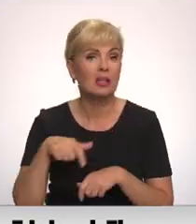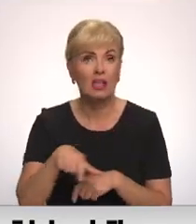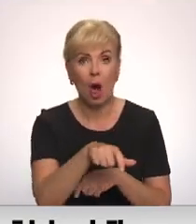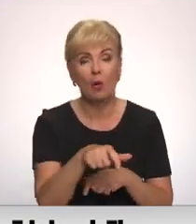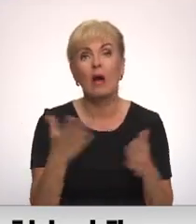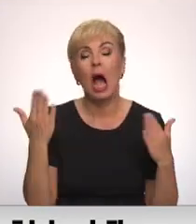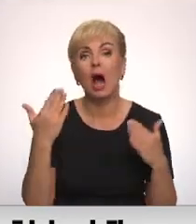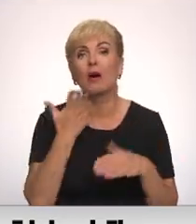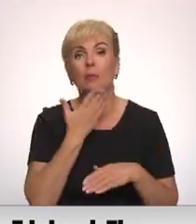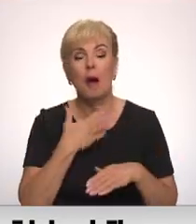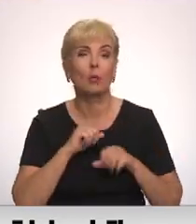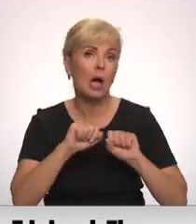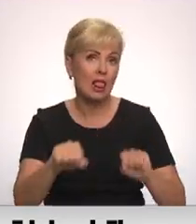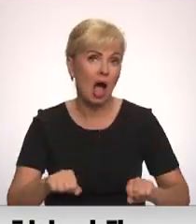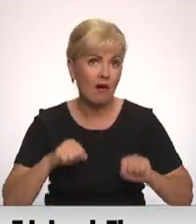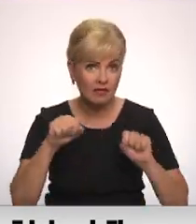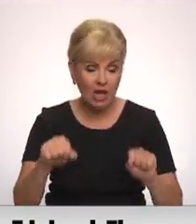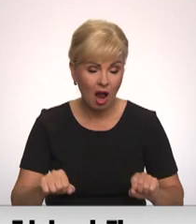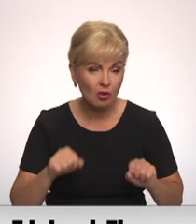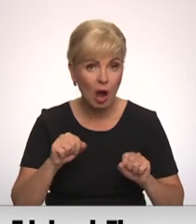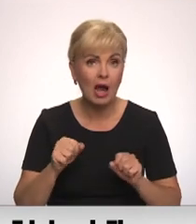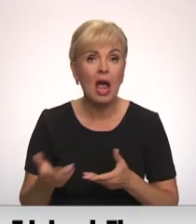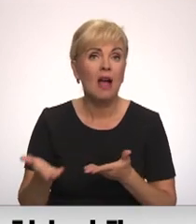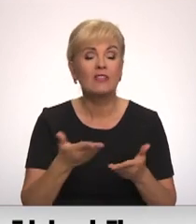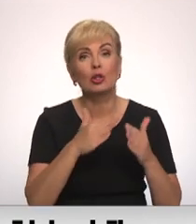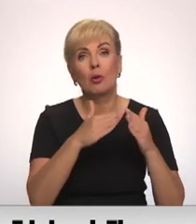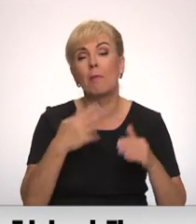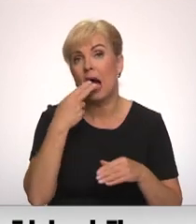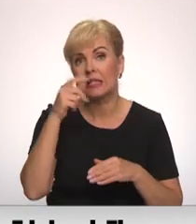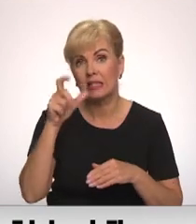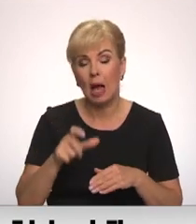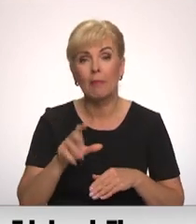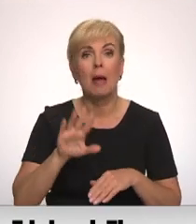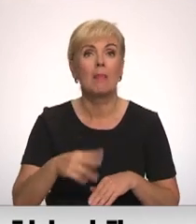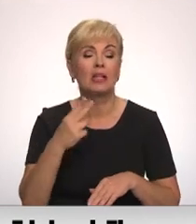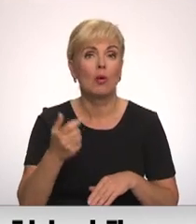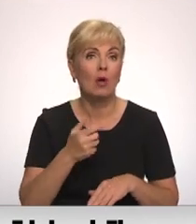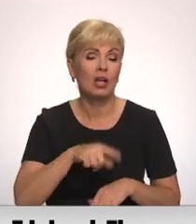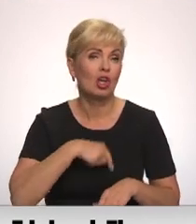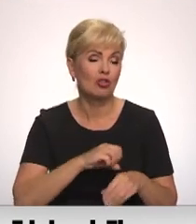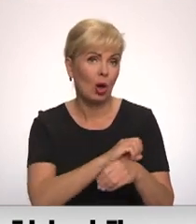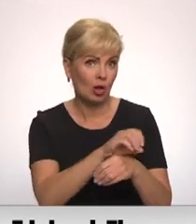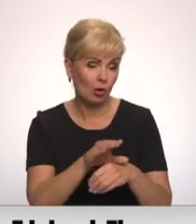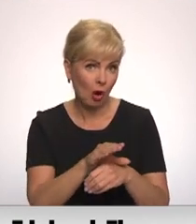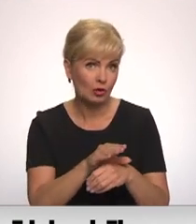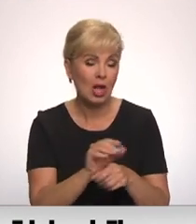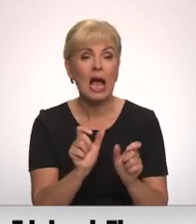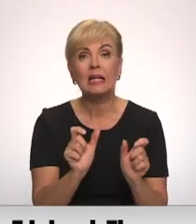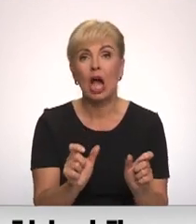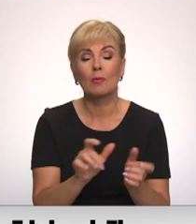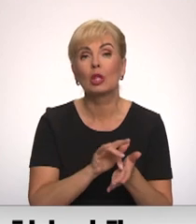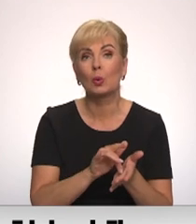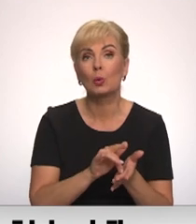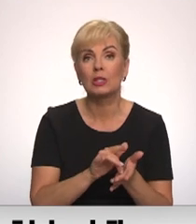ātputu baudu laivotāji. Kā RTV stāsta viesu mājas saimnieks, pēc divus gadus ilgušajiem covid ierobežojumiem turisma